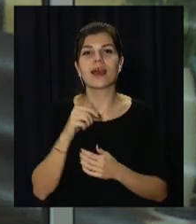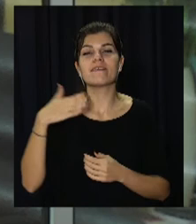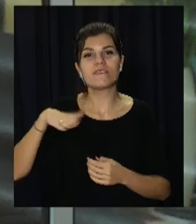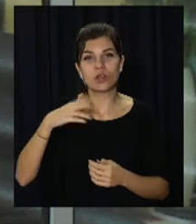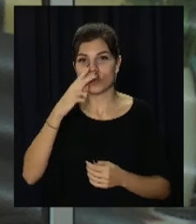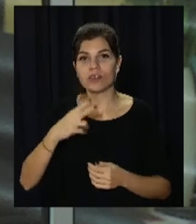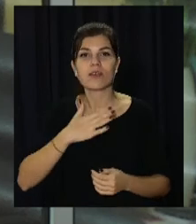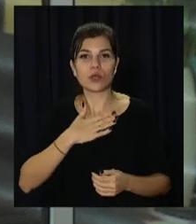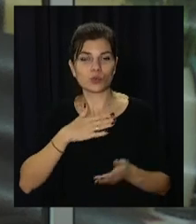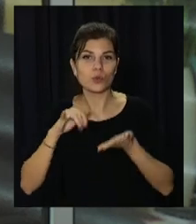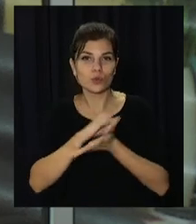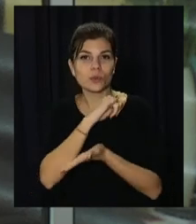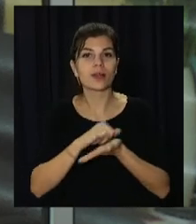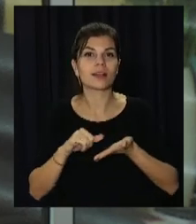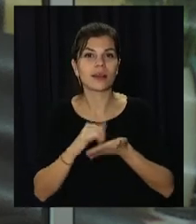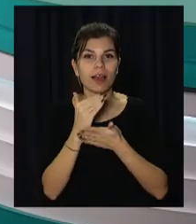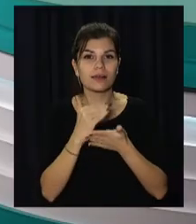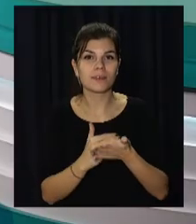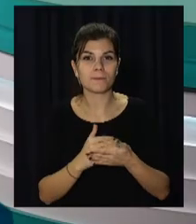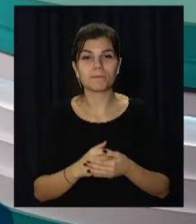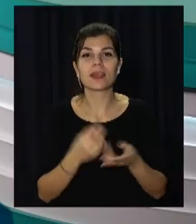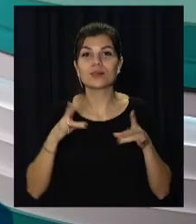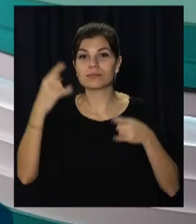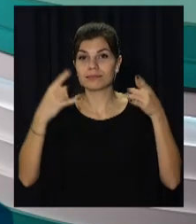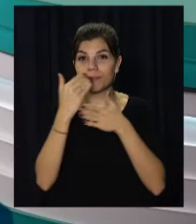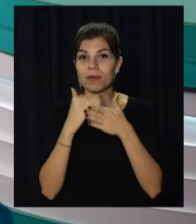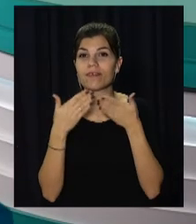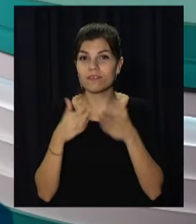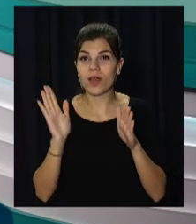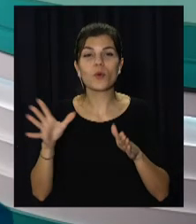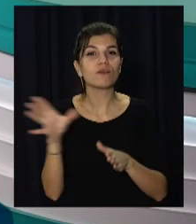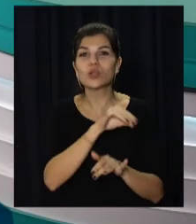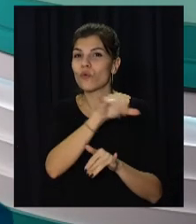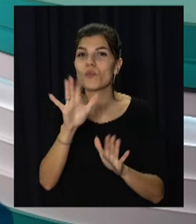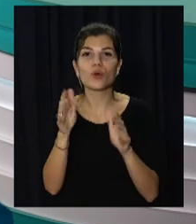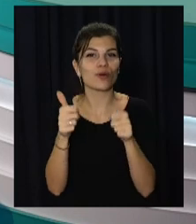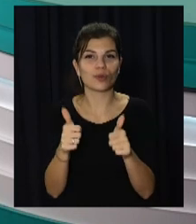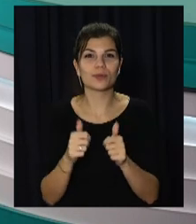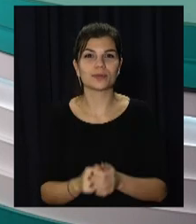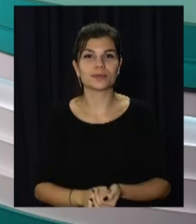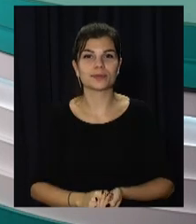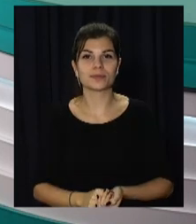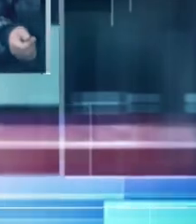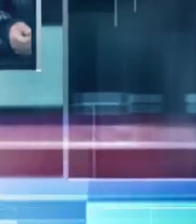Сюжети переглядаєте на нашому ютуб-каналі. Залишайтеся з відкритим і нехай все у вас буде гаразд.